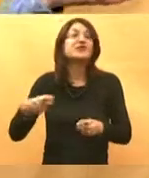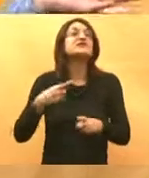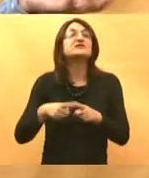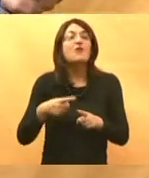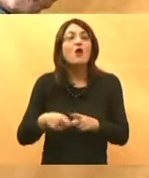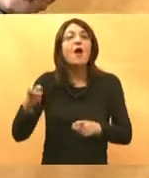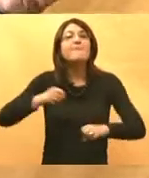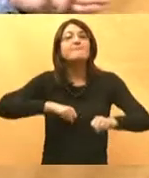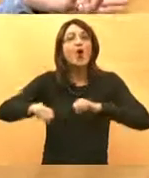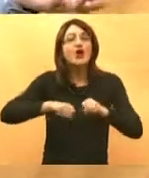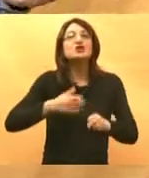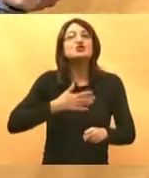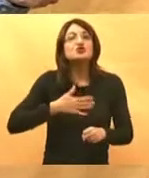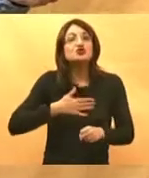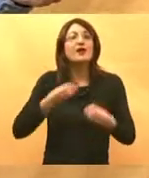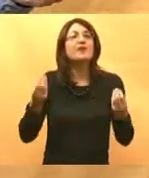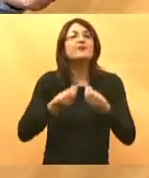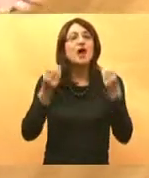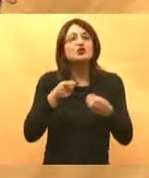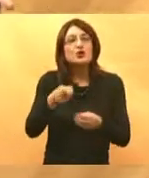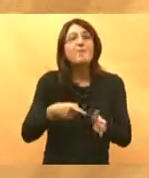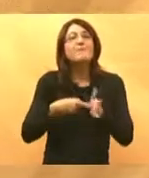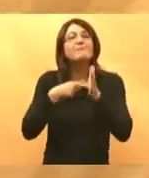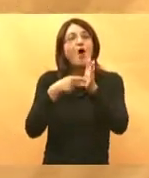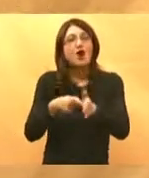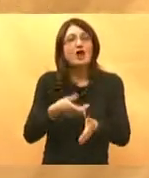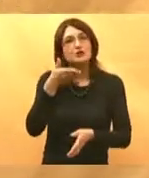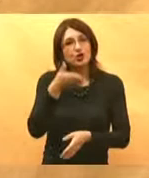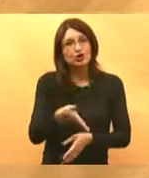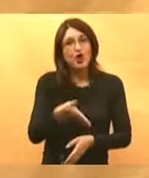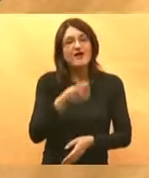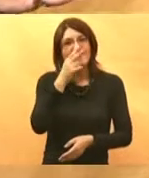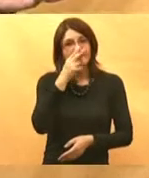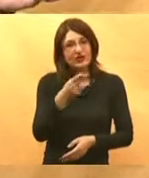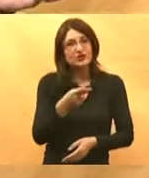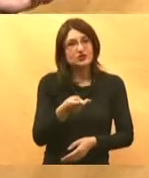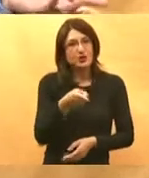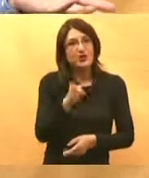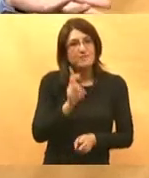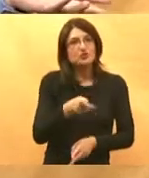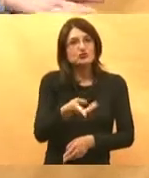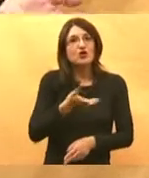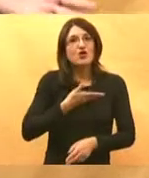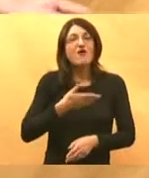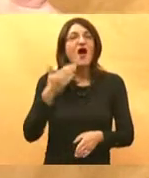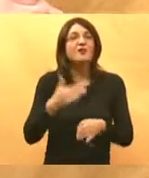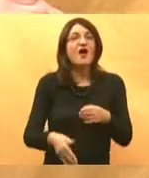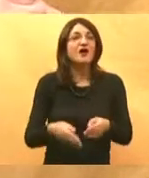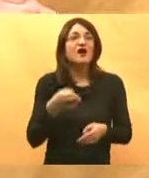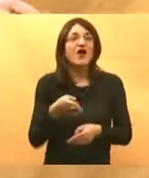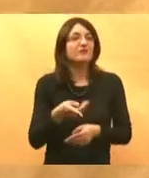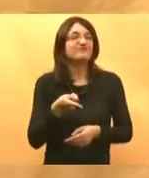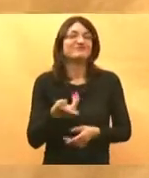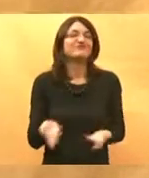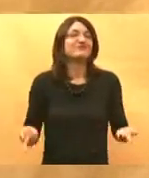nešto pokazati kad nažalost nije drugih rezultata imala nešto pokazati pacijentima kao dostupnost a šta su napravili stvari su smanjili